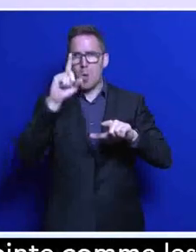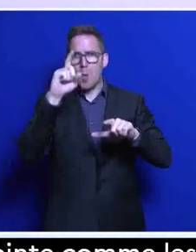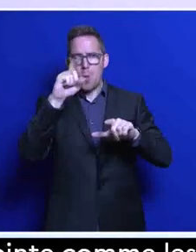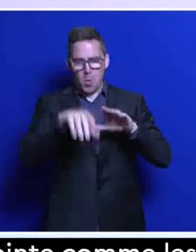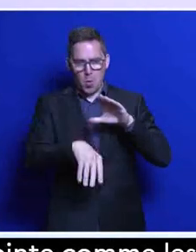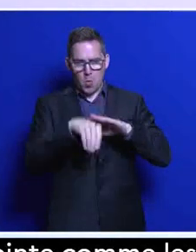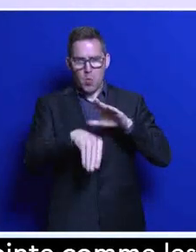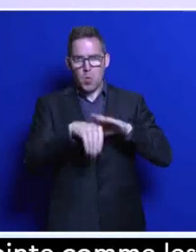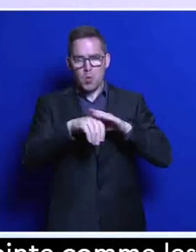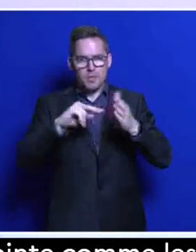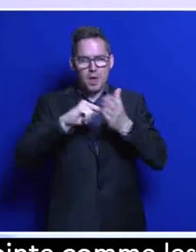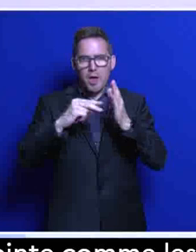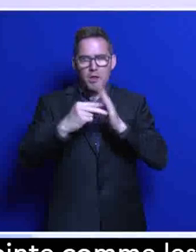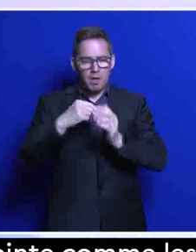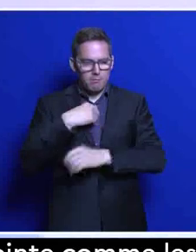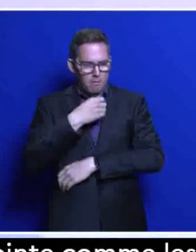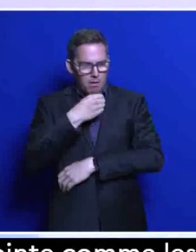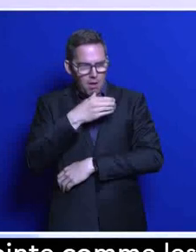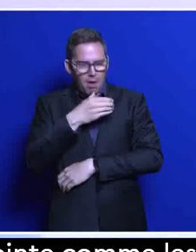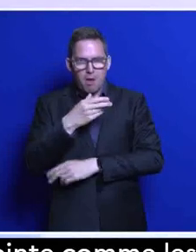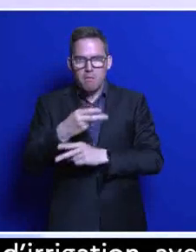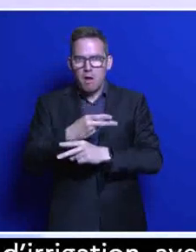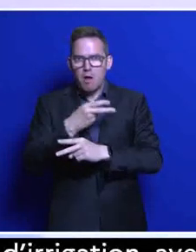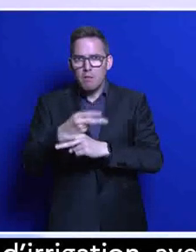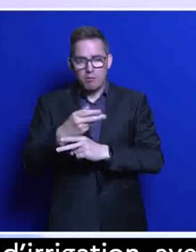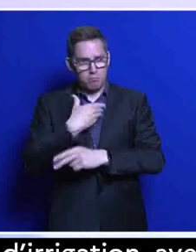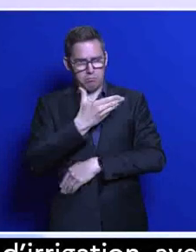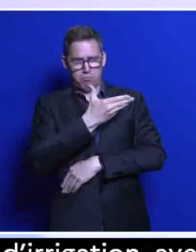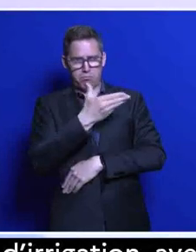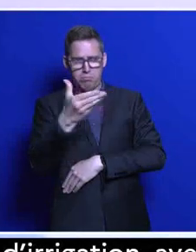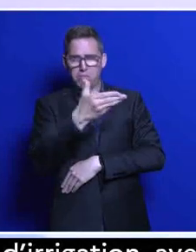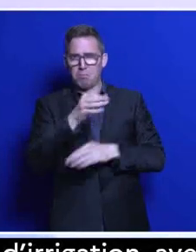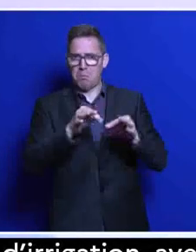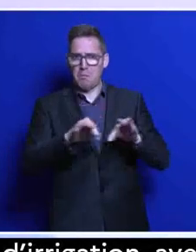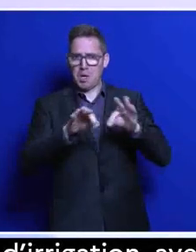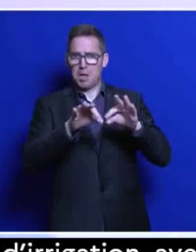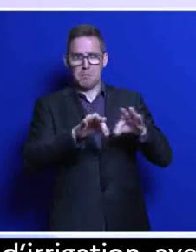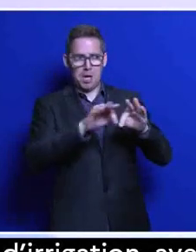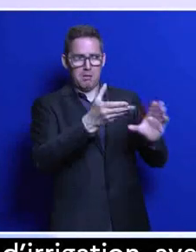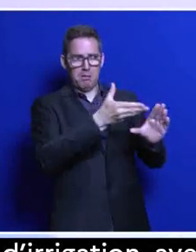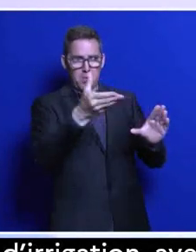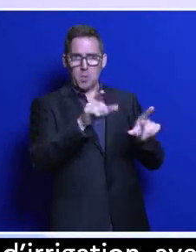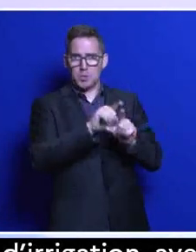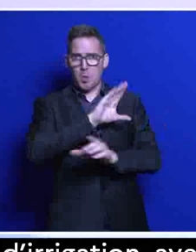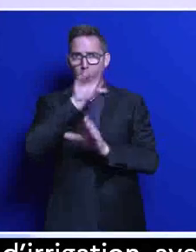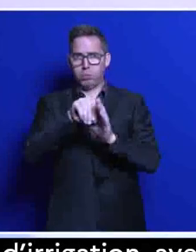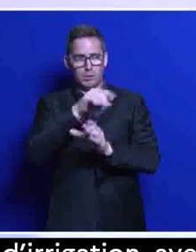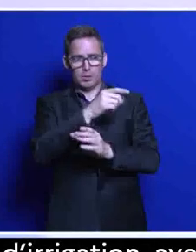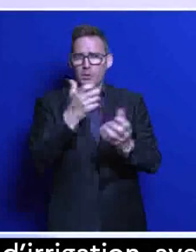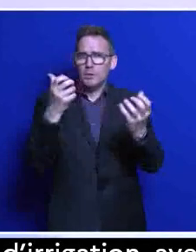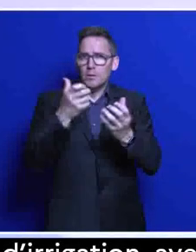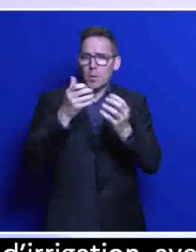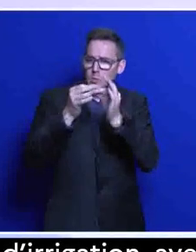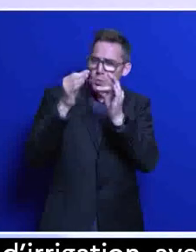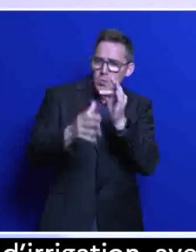utile. J'ai donc vu des États qui ont pris la mesure du défi et qui veulent, comme nous, y apporter une réponse